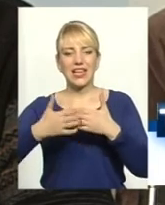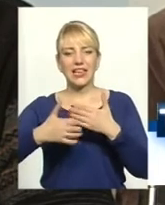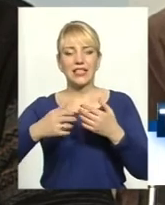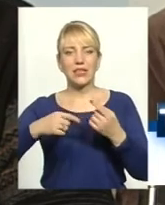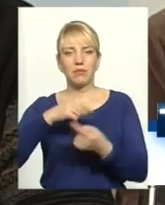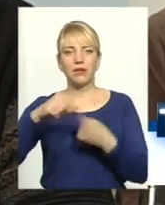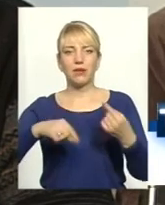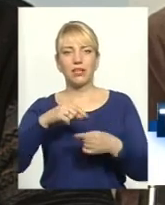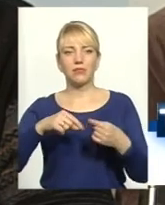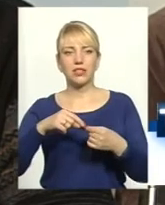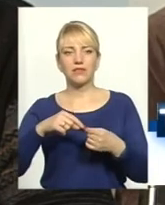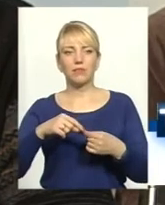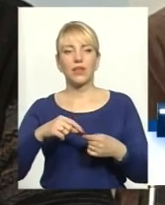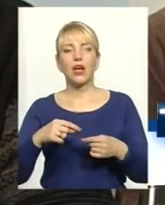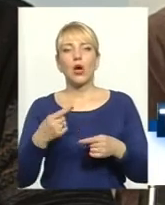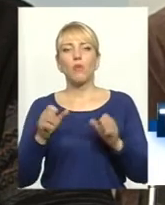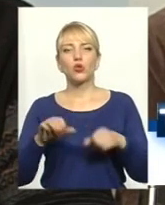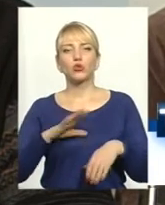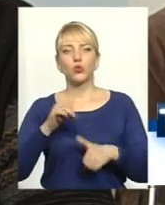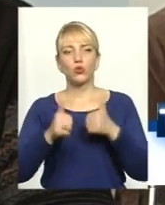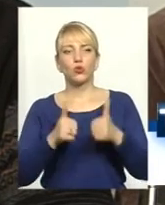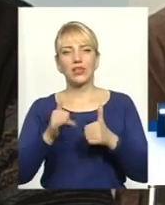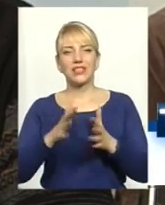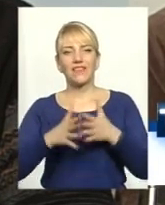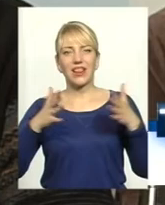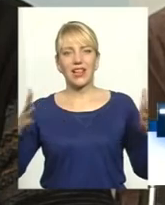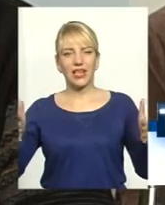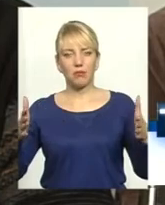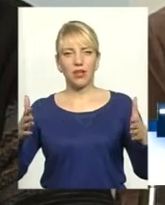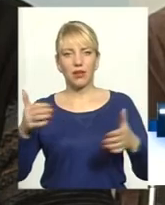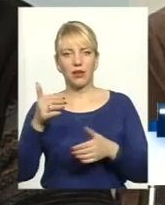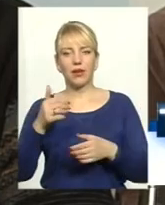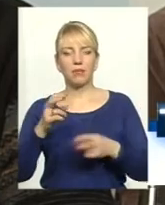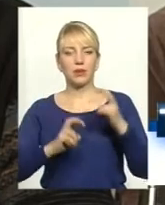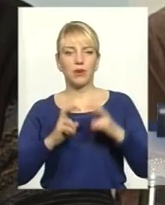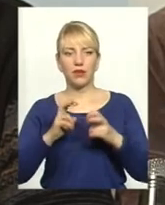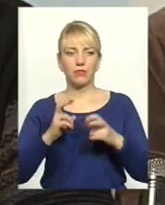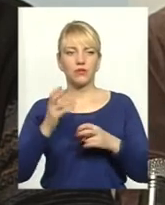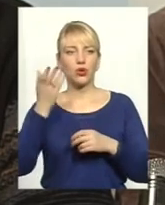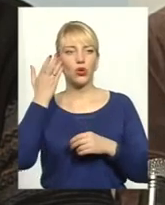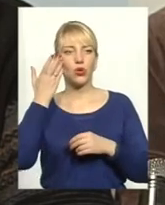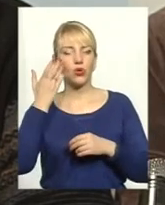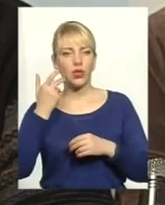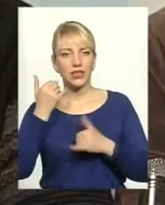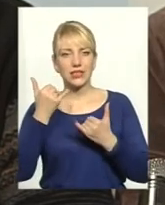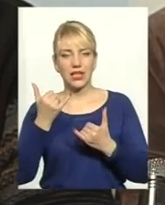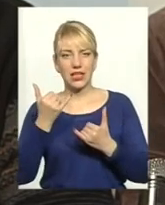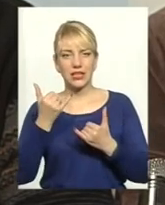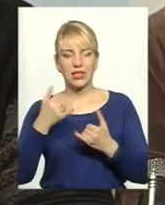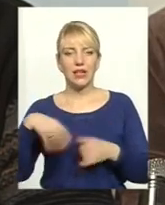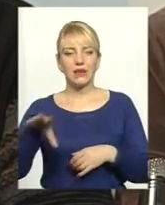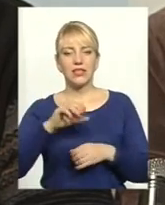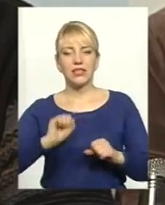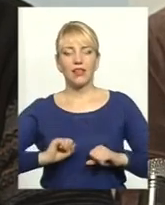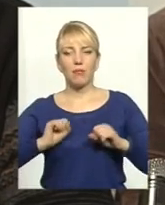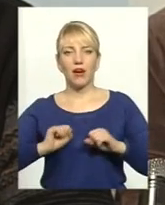вони насправді можуть бути конкурентними із великими підприємствами. І коли зараз всі намагаються зробити